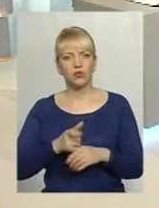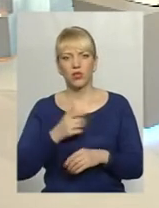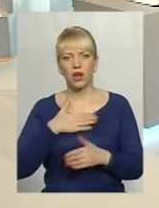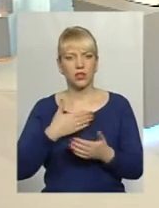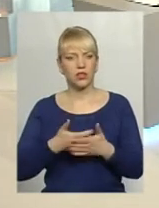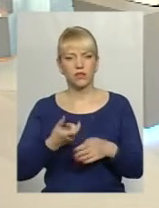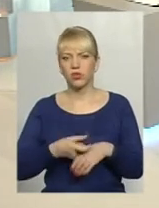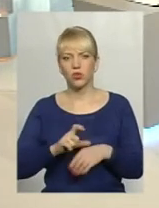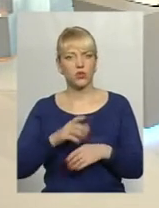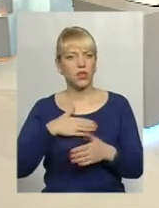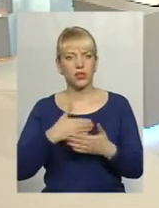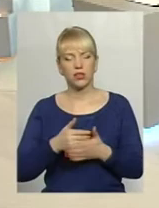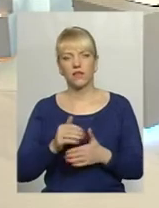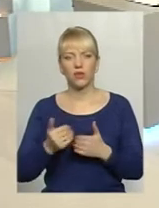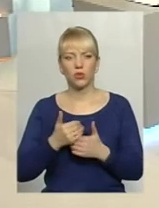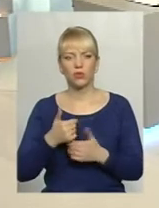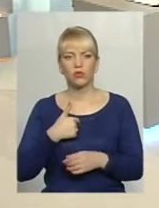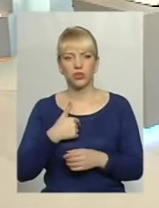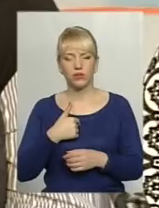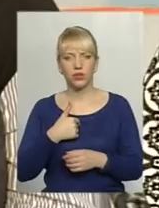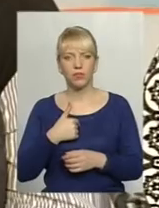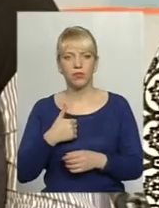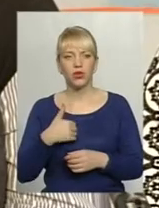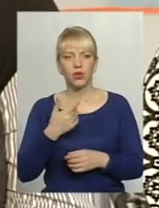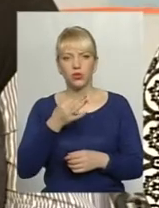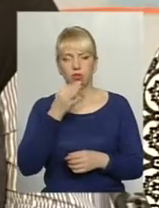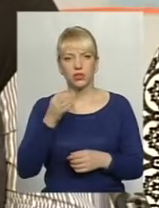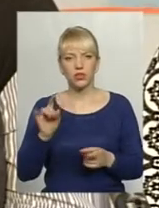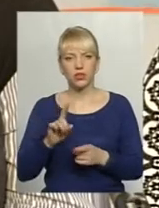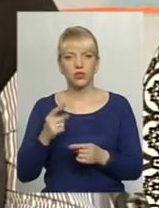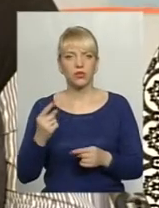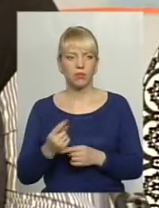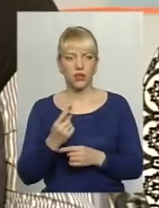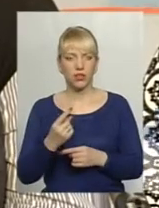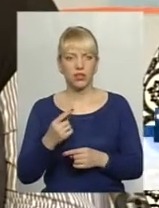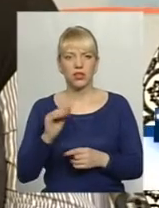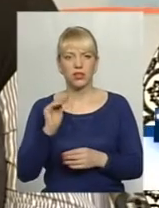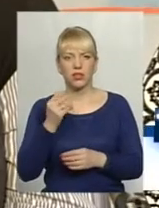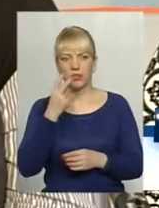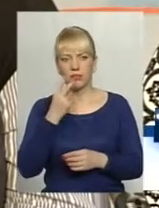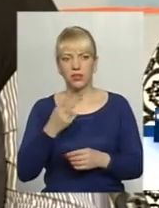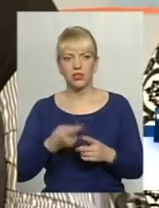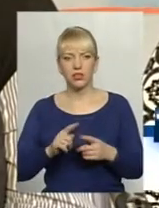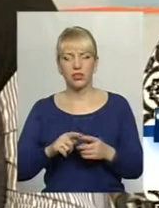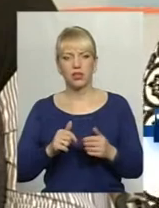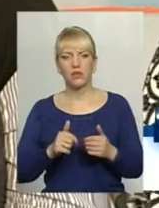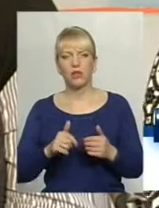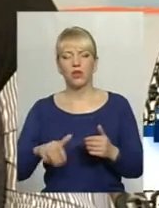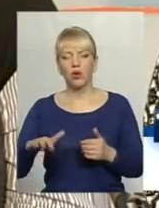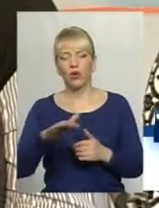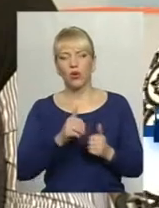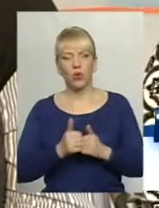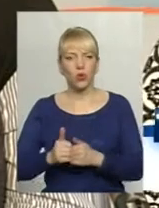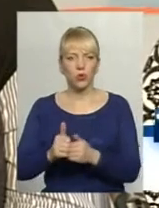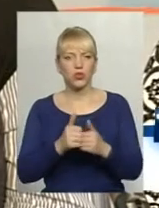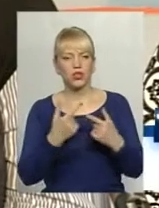гіперактивний, от, допоможіть мені. Хочу сказати, що, вперше за все, дитина бачить те оточення, де, в якому вона росте.